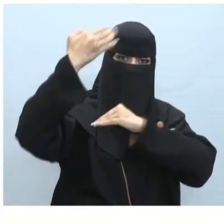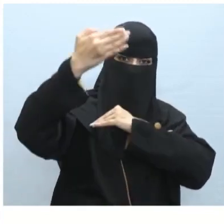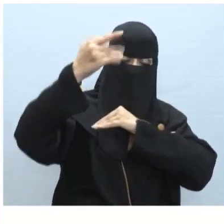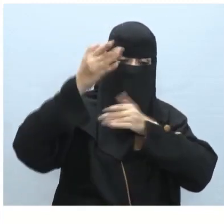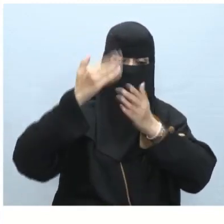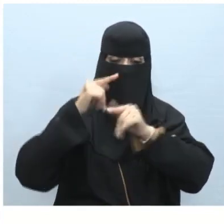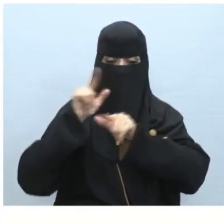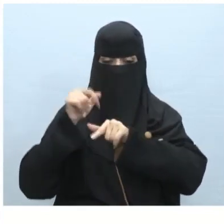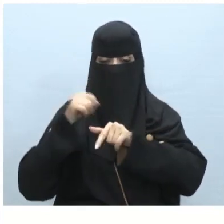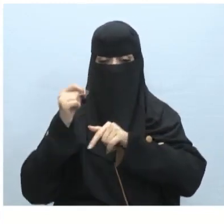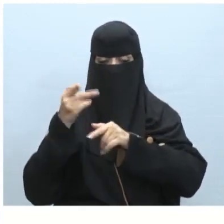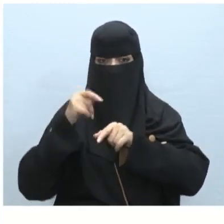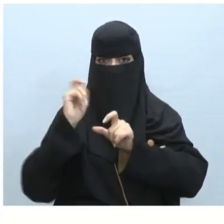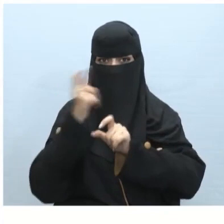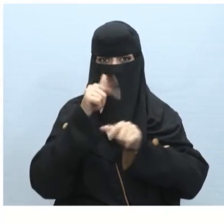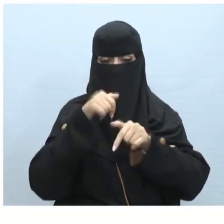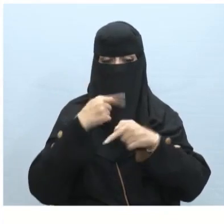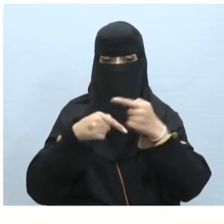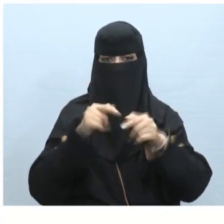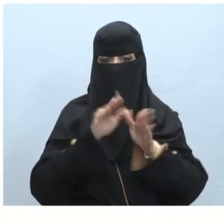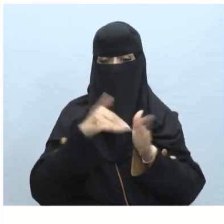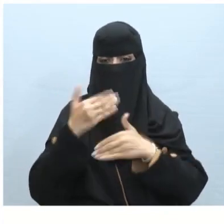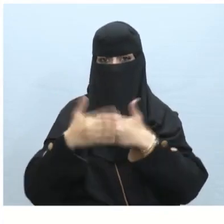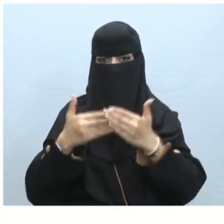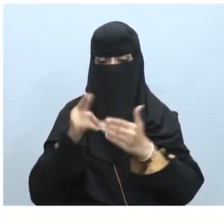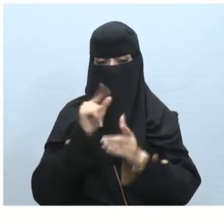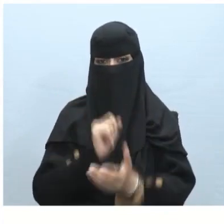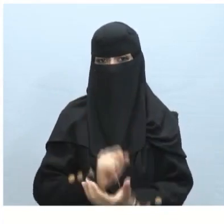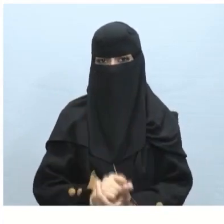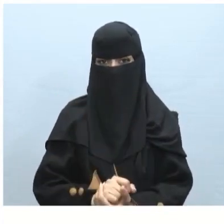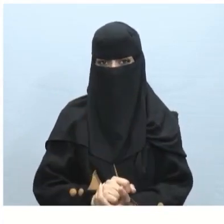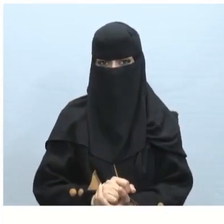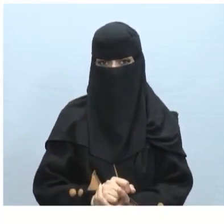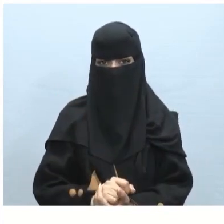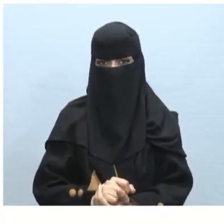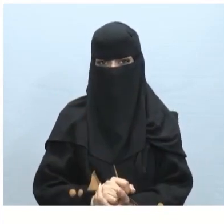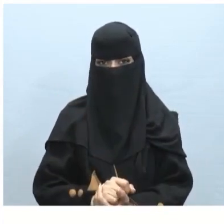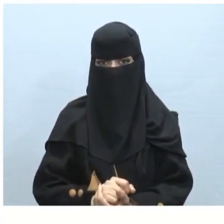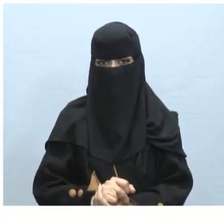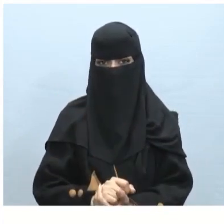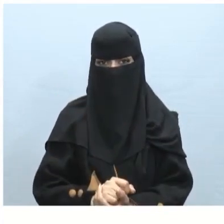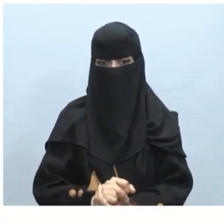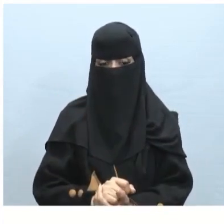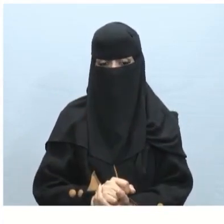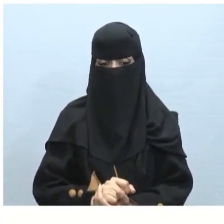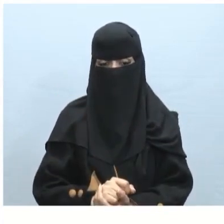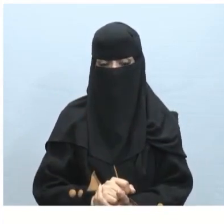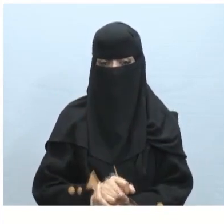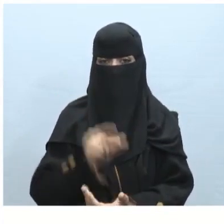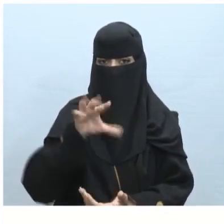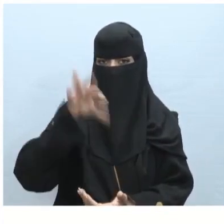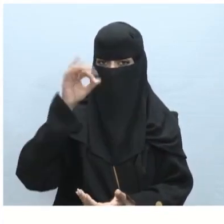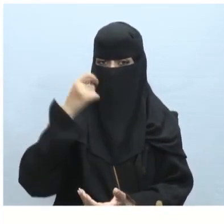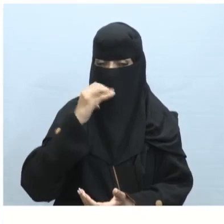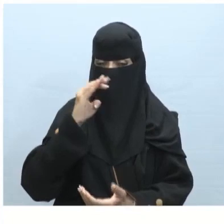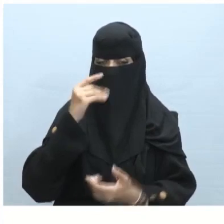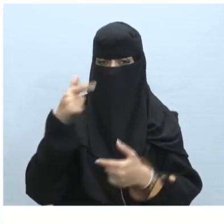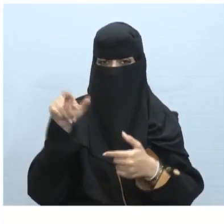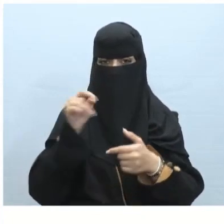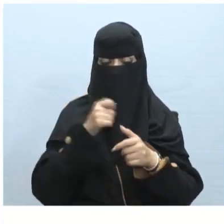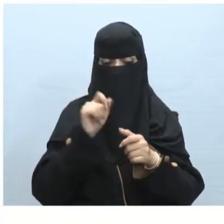أو يظهر على الفور وتستمر الحركة لثانيتين أحسنت كان الخيار الصحيح